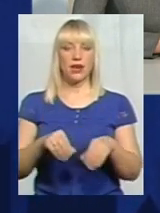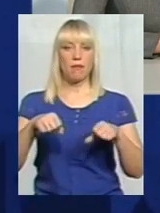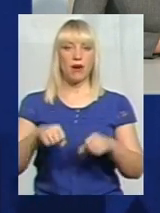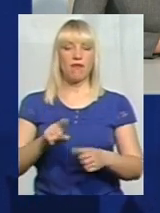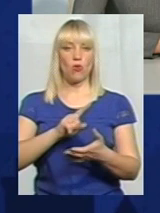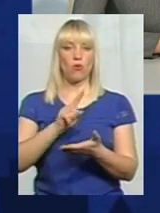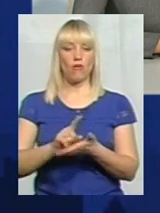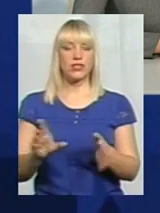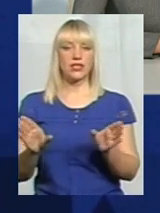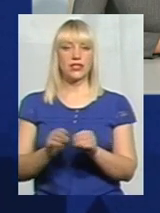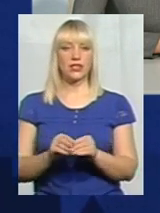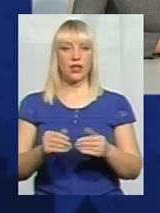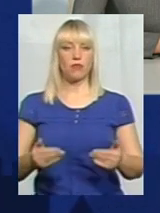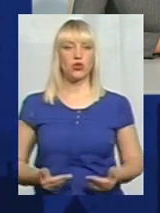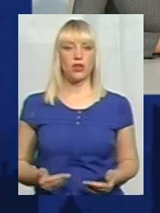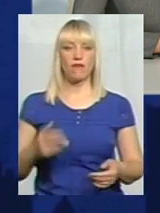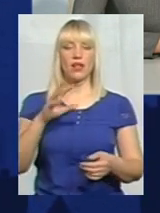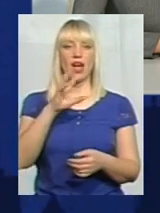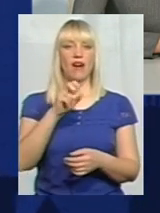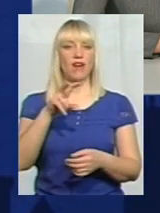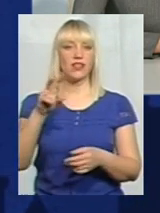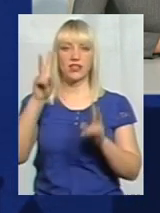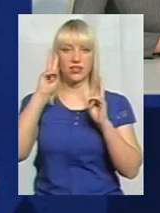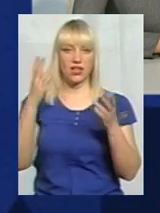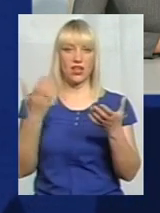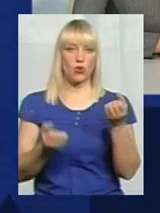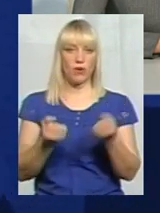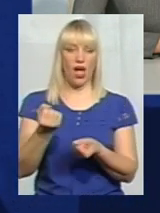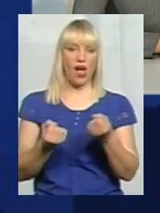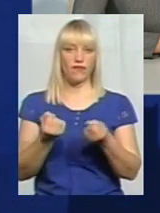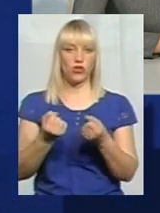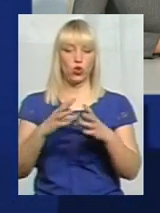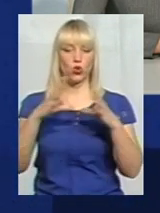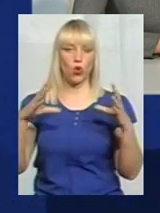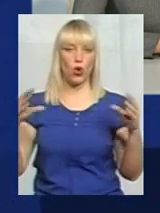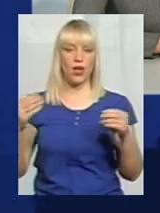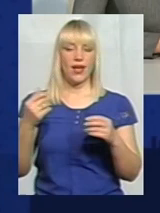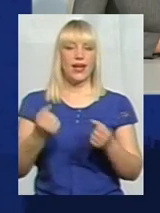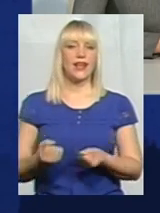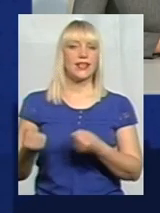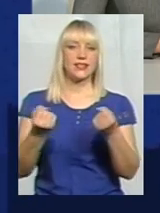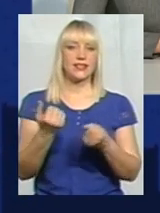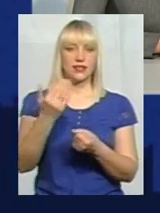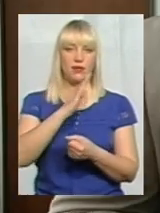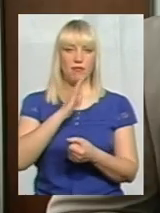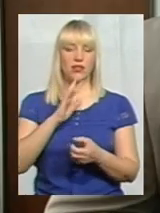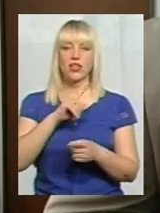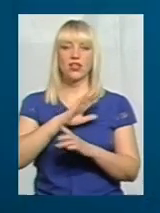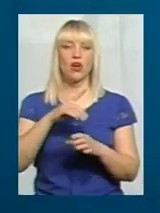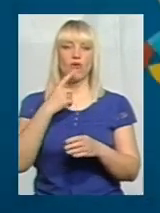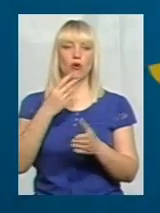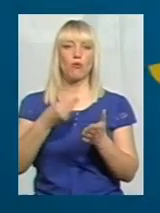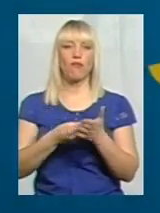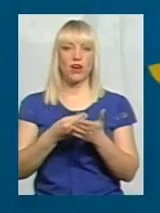пані Валентина не знає, на якому авто їздить її мати. Я вже не кажу про вартість цього авто.